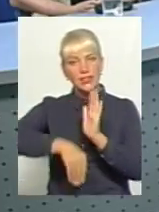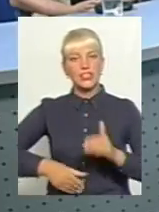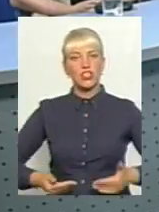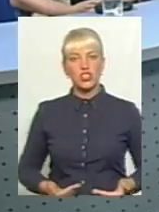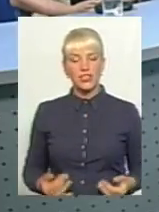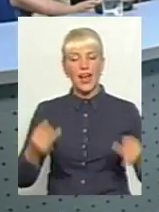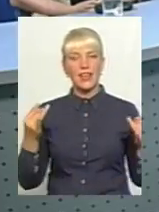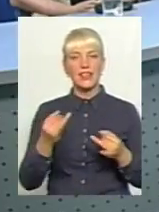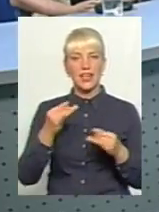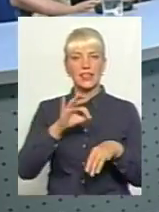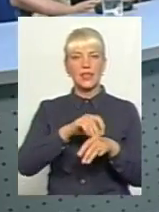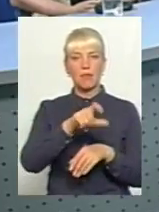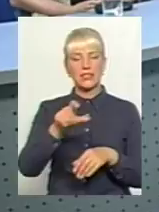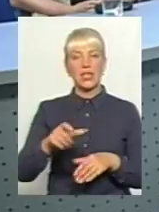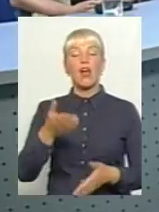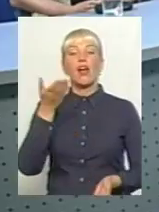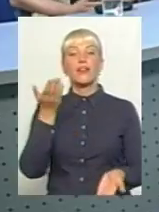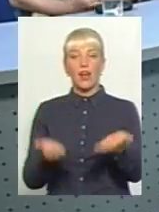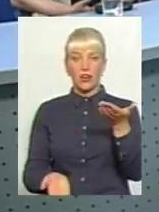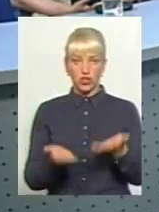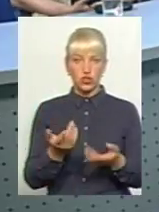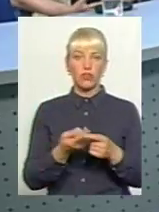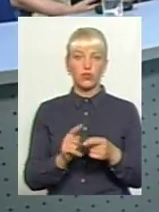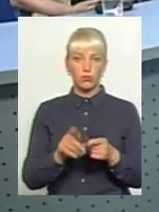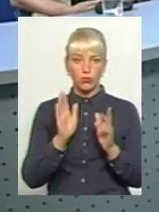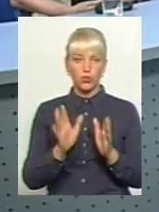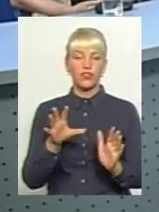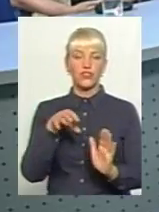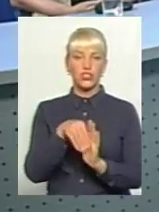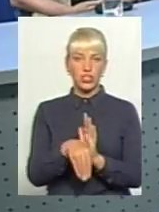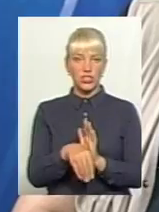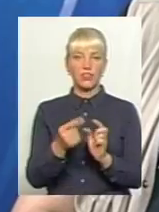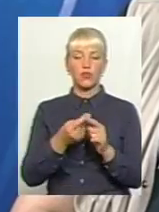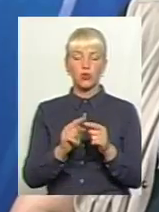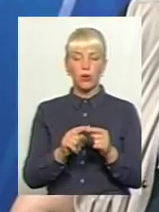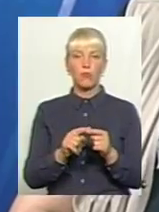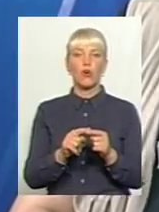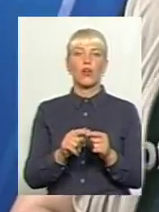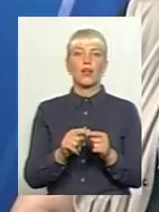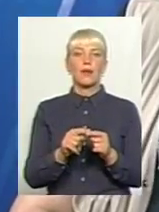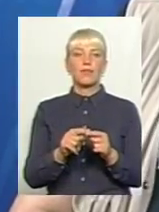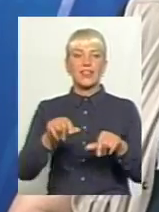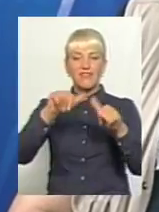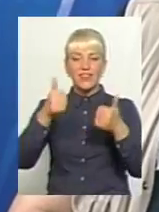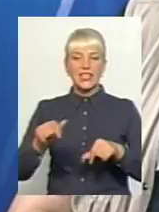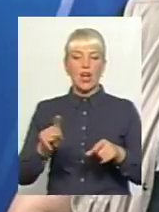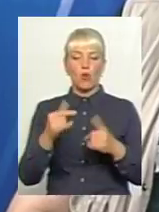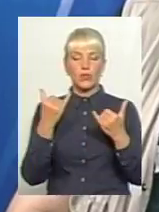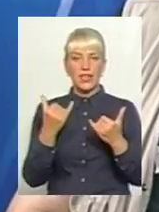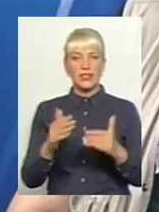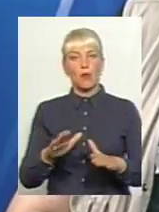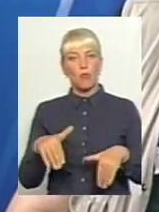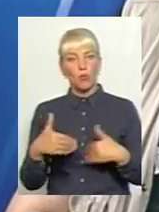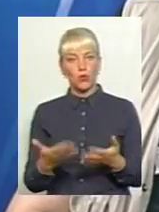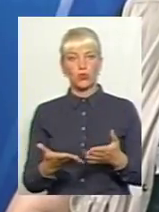пацієнтів? Якщо вона буде втілена в тому вію, якого ми зараз, вона пропонується, якщо